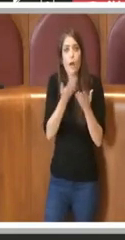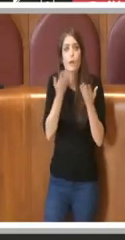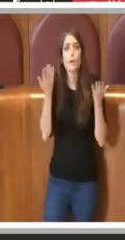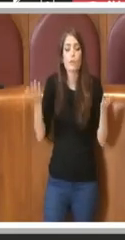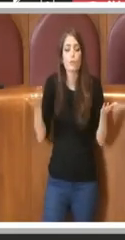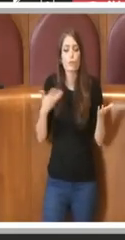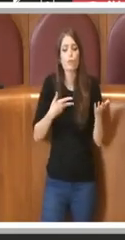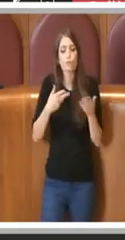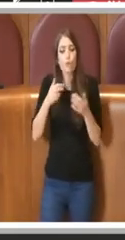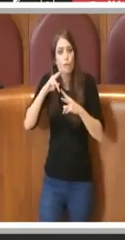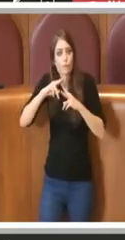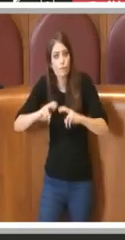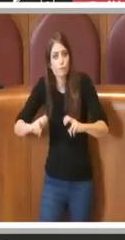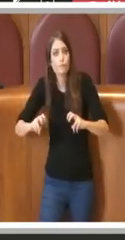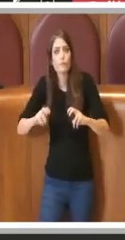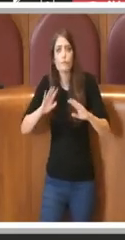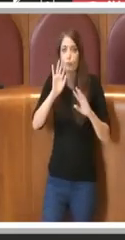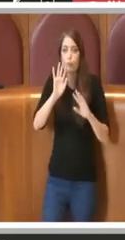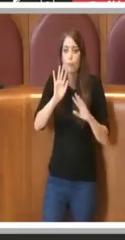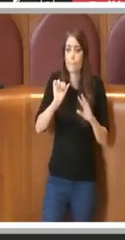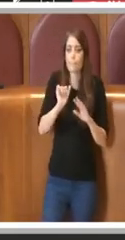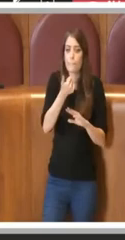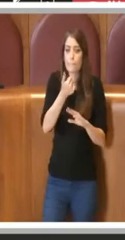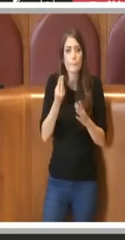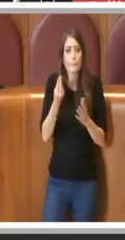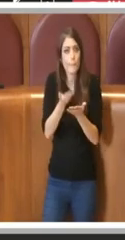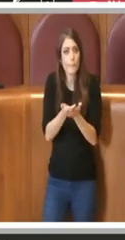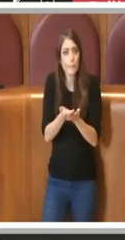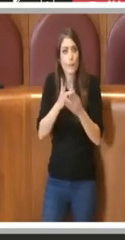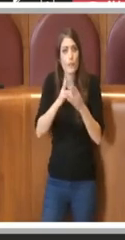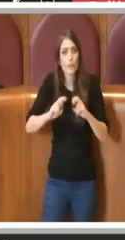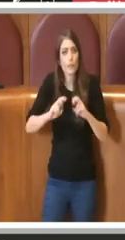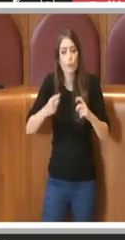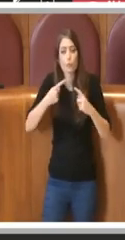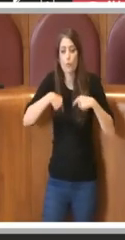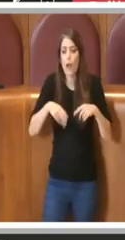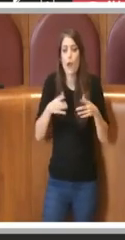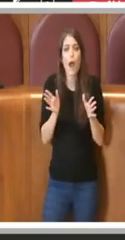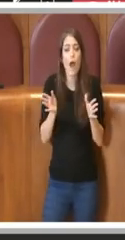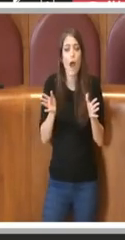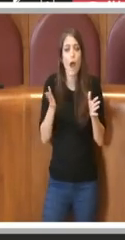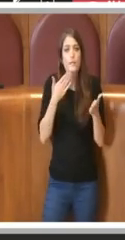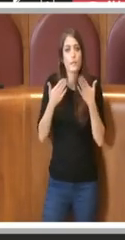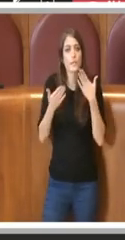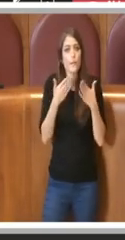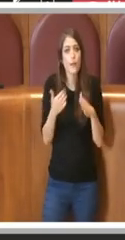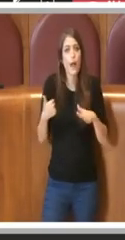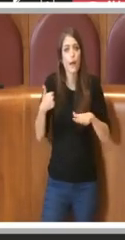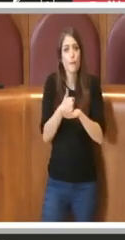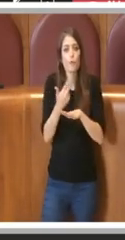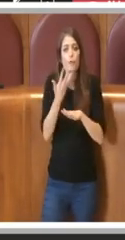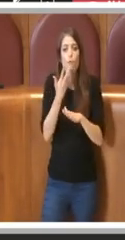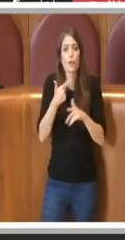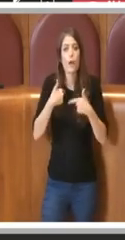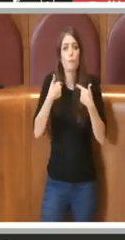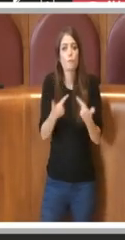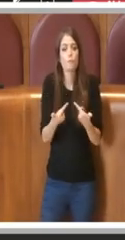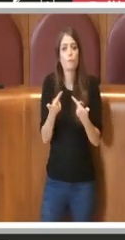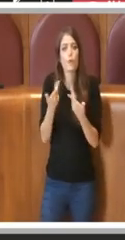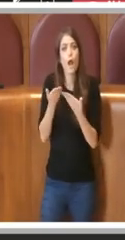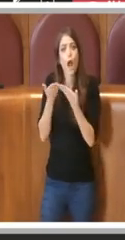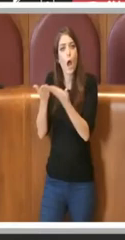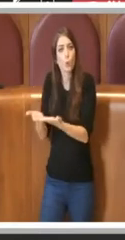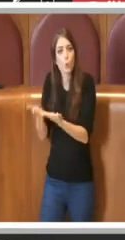delle verifiche, inseriamo noi delle verifiche come Assemblea Capitolina, ripeto, per dare una marcia in più agli uffici e